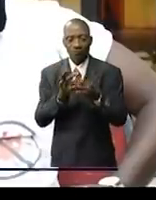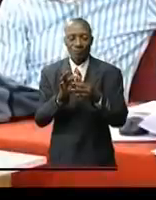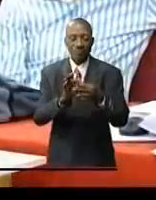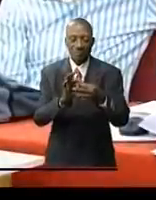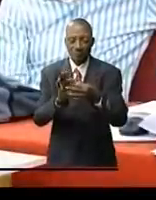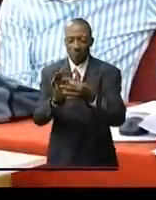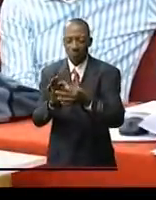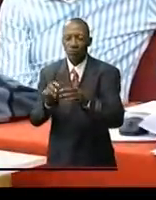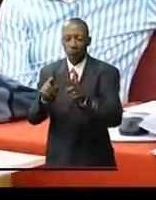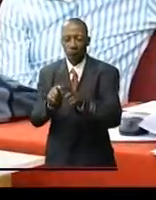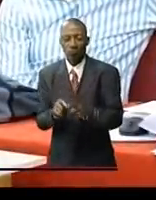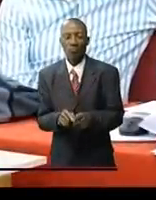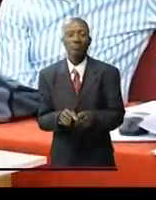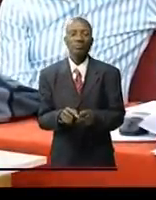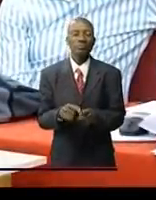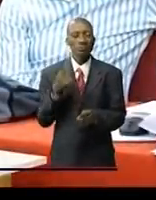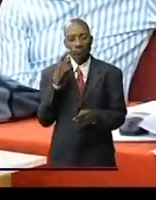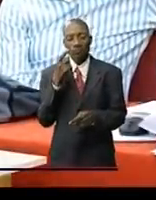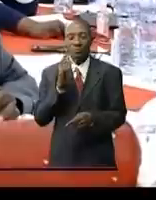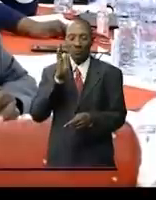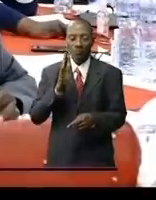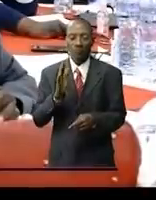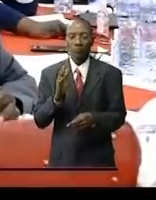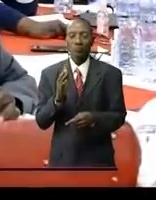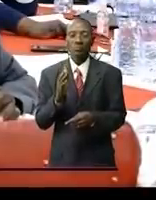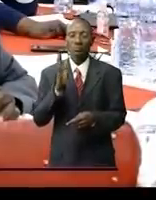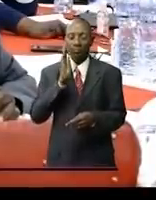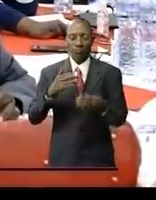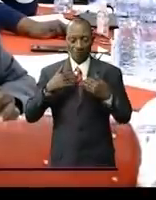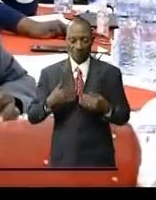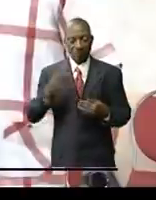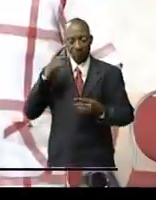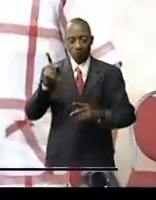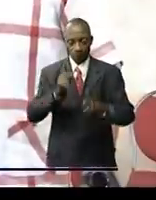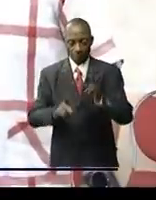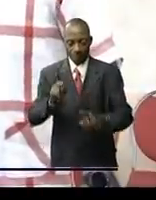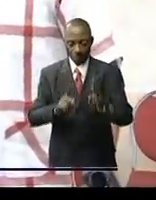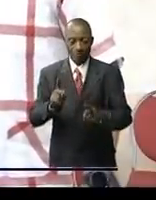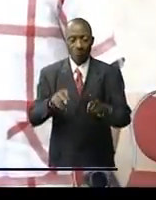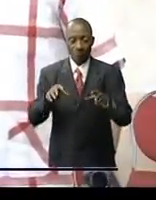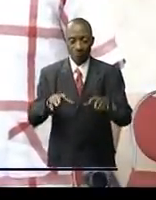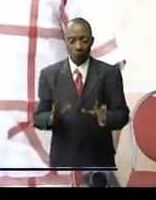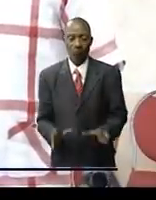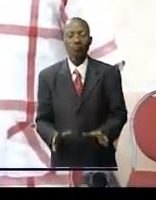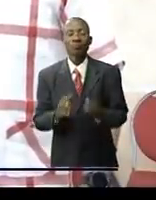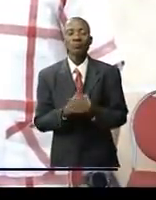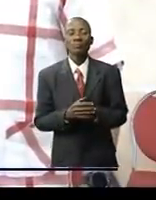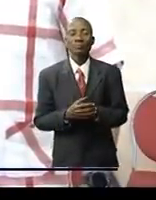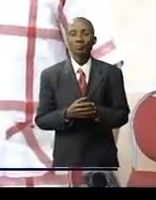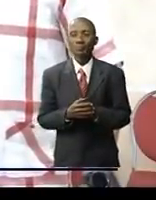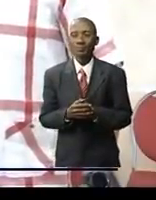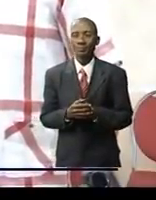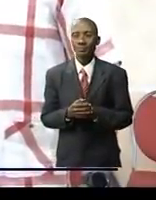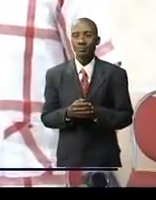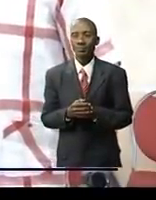de la santé de manière générale et la matérialisation de la couverture de santé universelle comme priorité aux républiques démocratiques du Congo nous comme